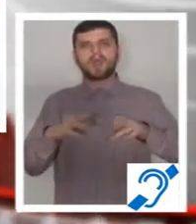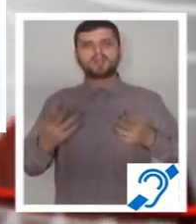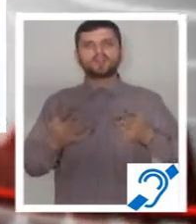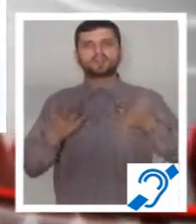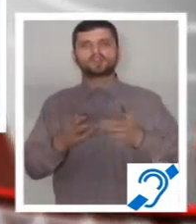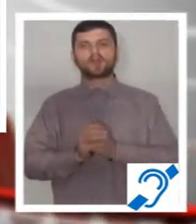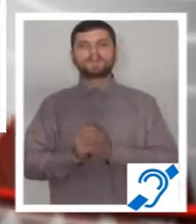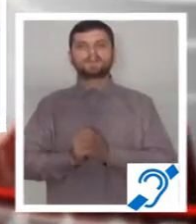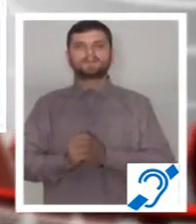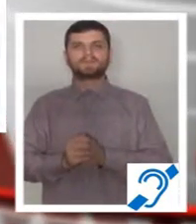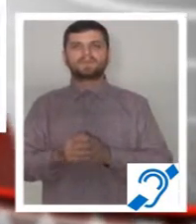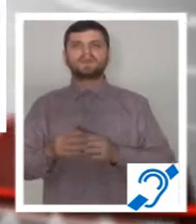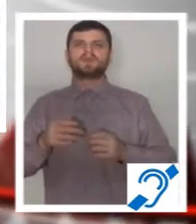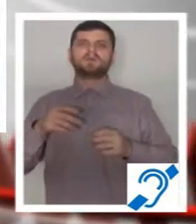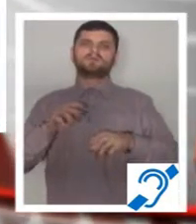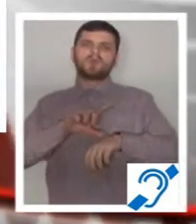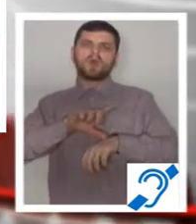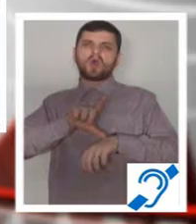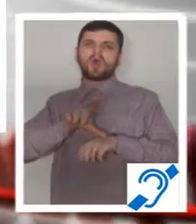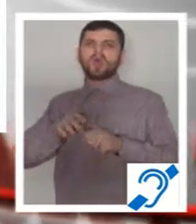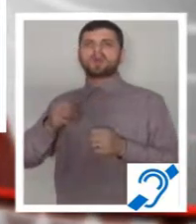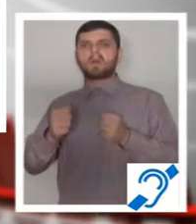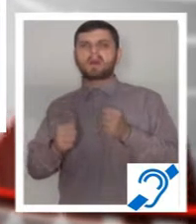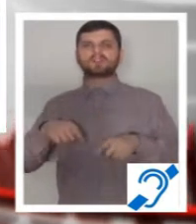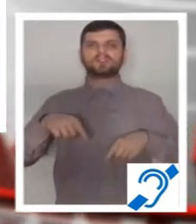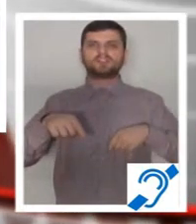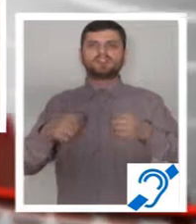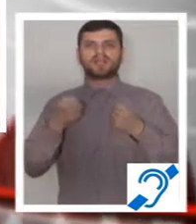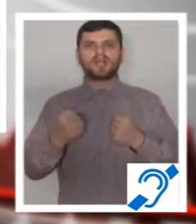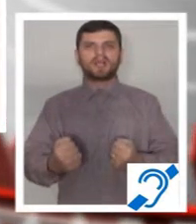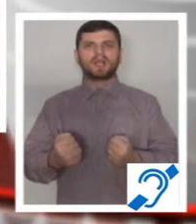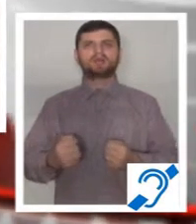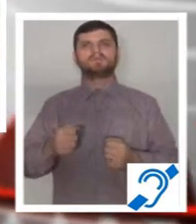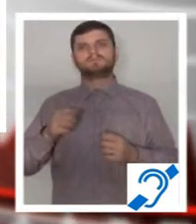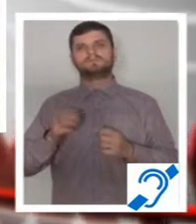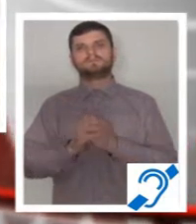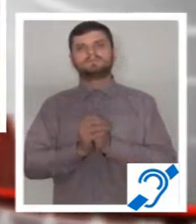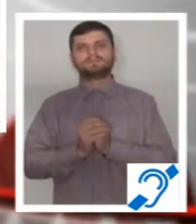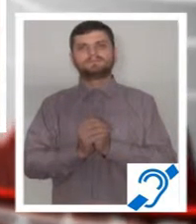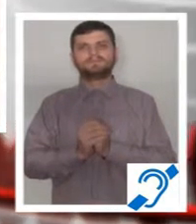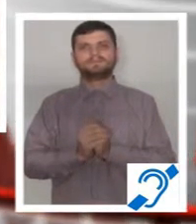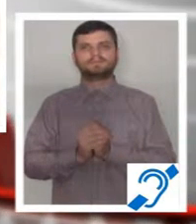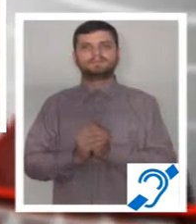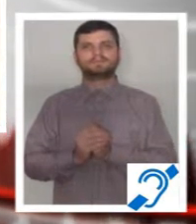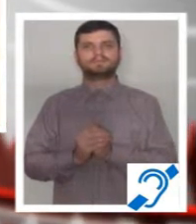singur sens de mers mai multe ore, până când mastodontul a fost tras de pe șosea și piatra de var înlăturată.